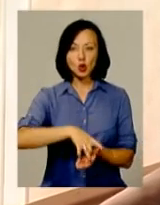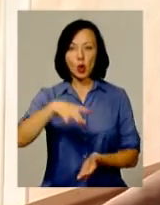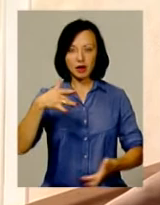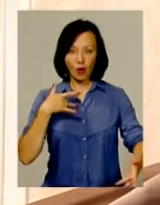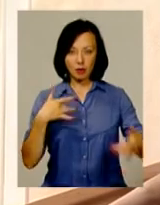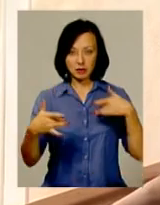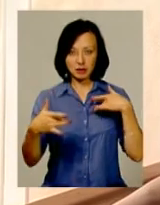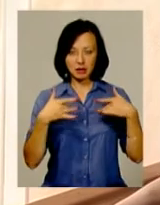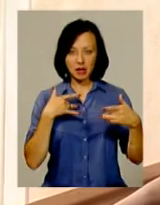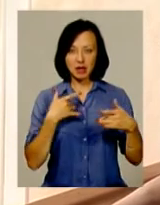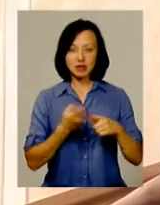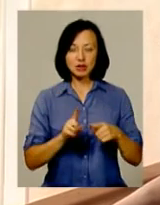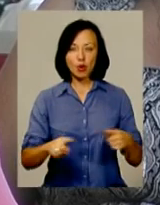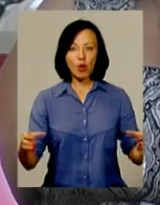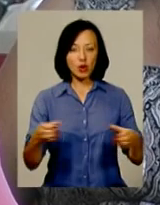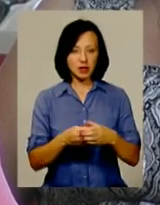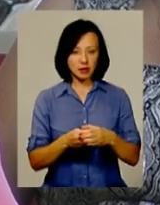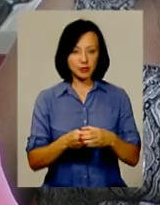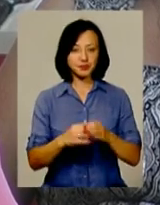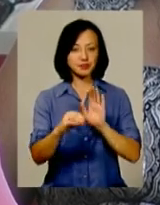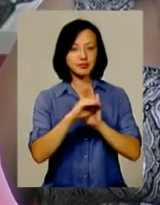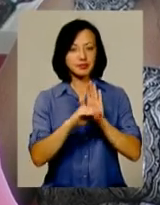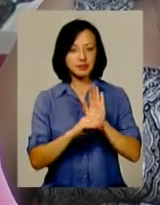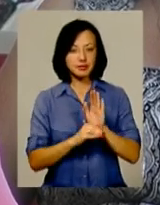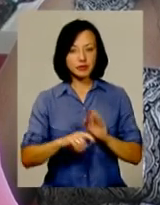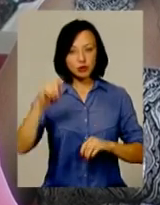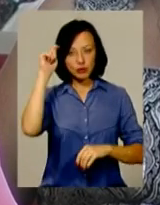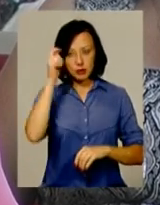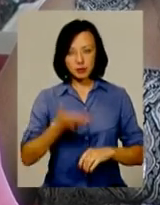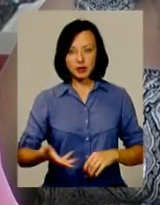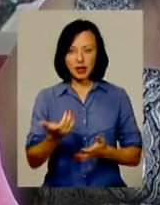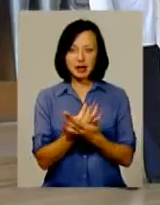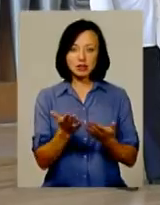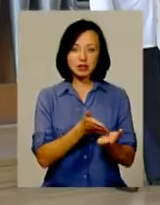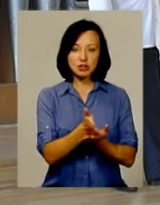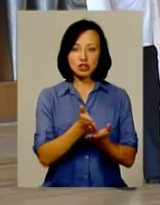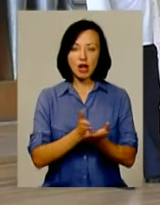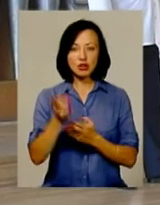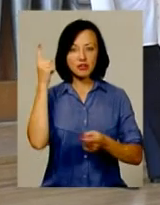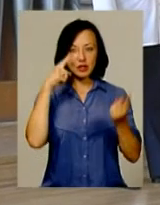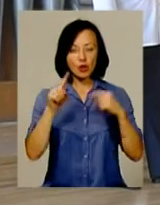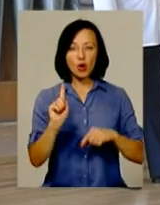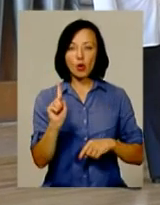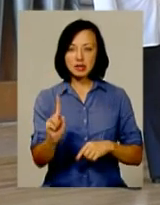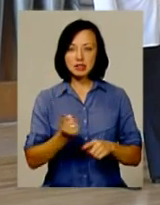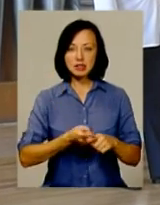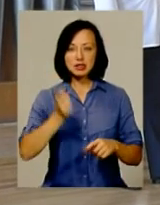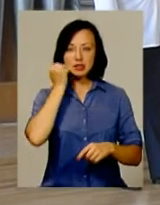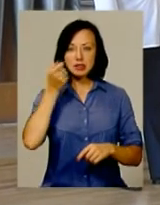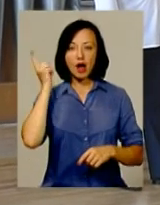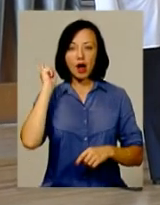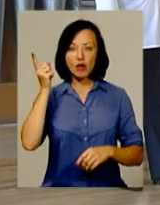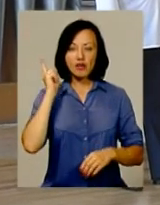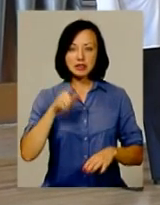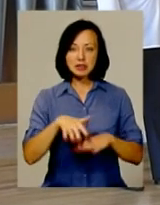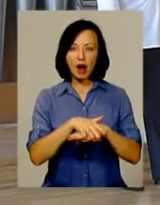сольний концерт даного колективу. У репертуарі чоловічого квінтету різножанрові акапельні твори. Один з них – старовинна лемківська